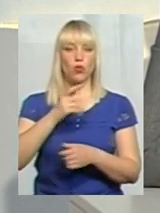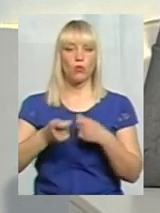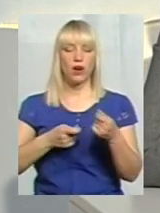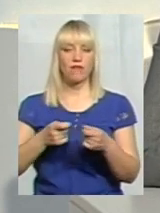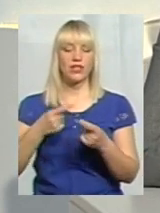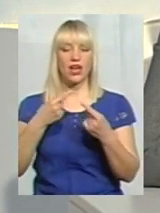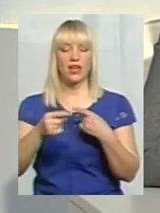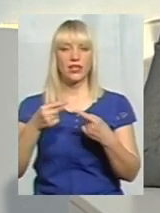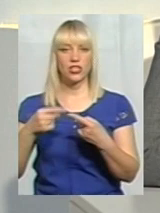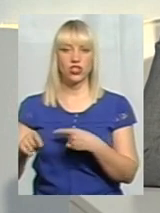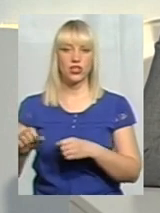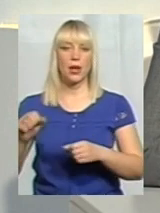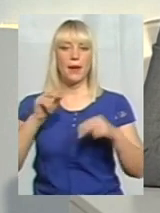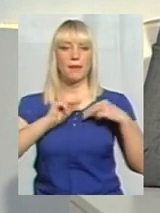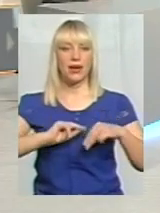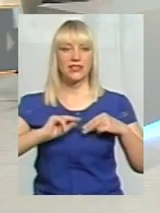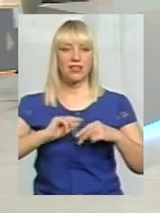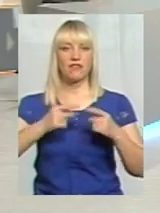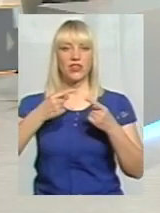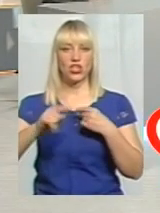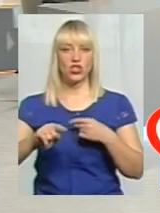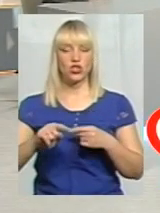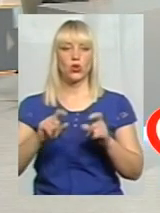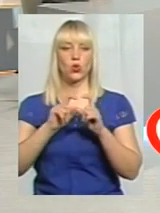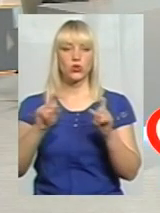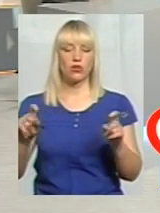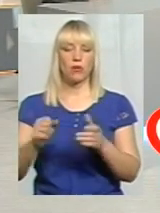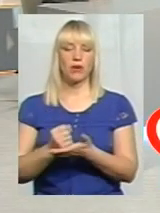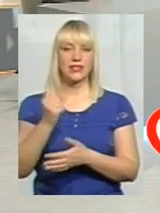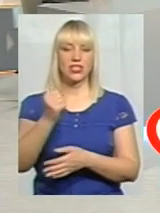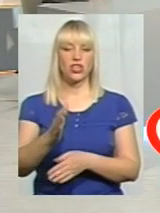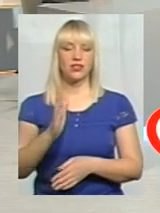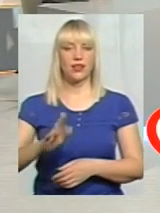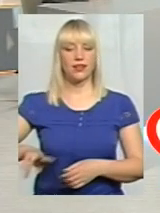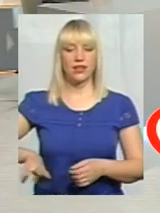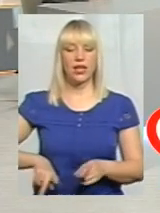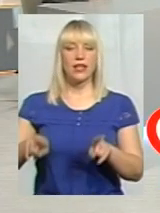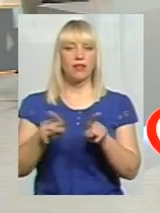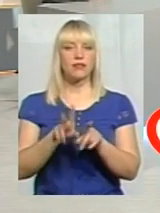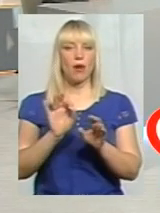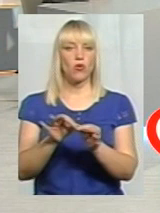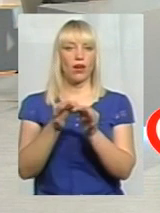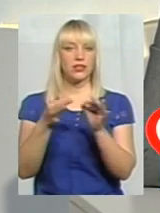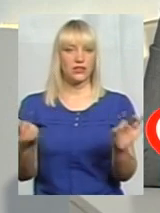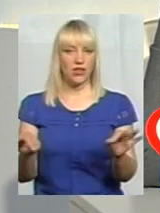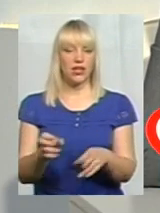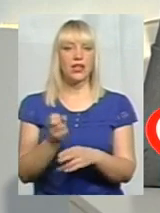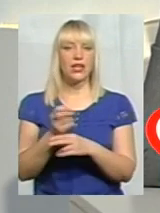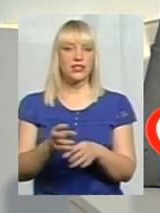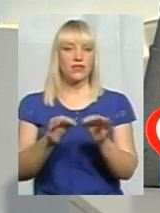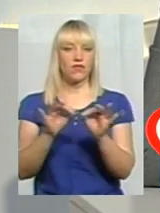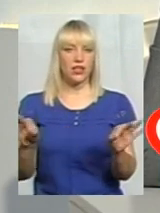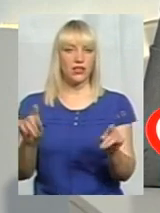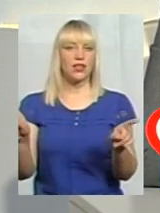інших працівників інших установ призначає тільки директор. Так само, як і звільняє. Звільнення, які саме